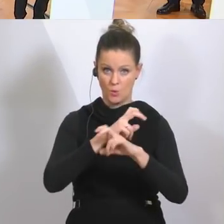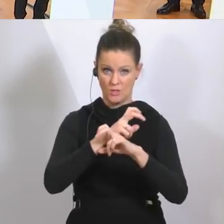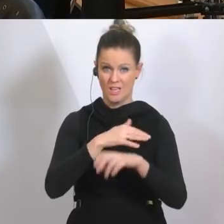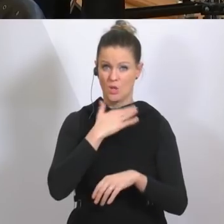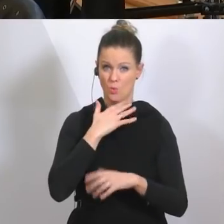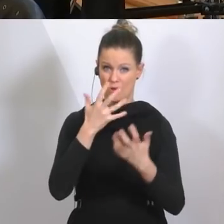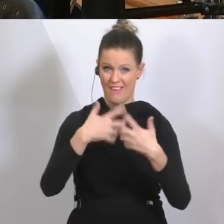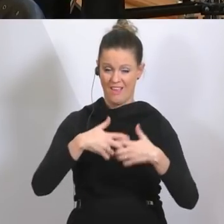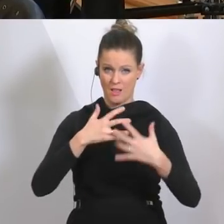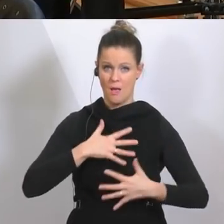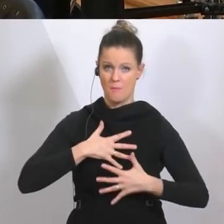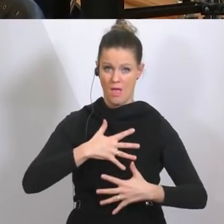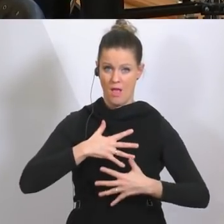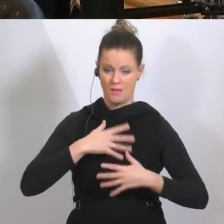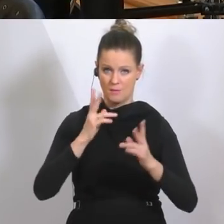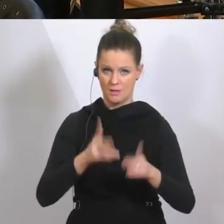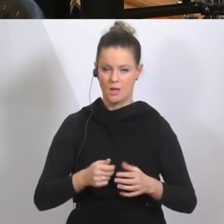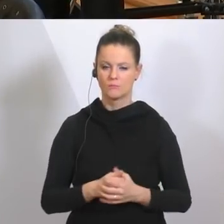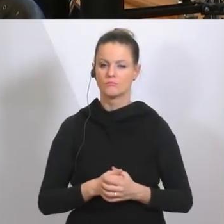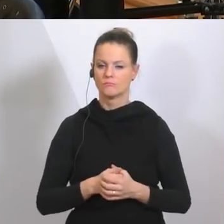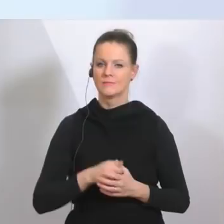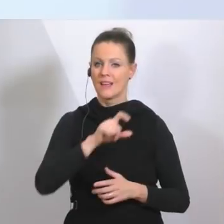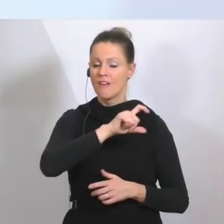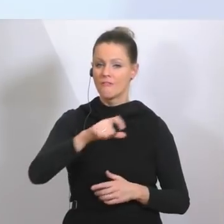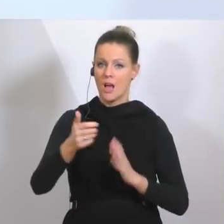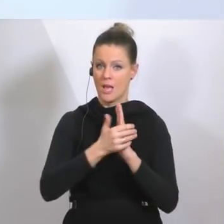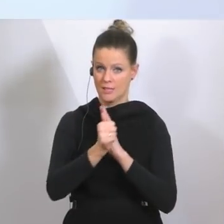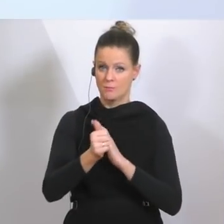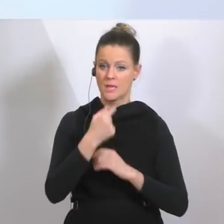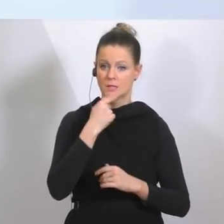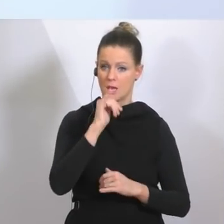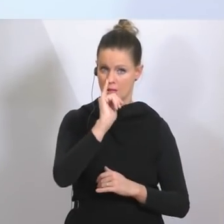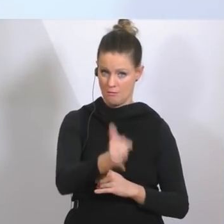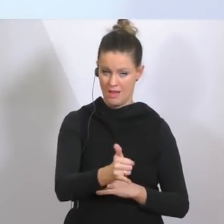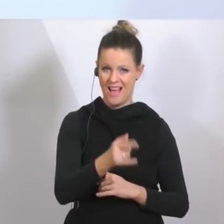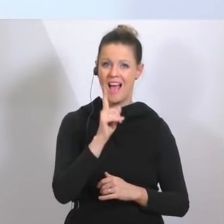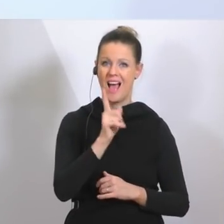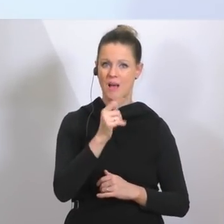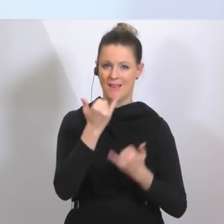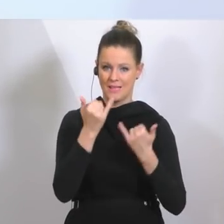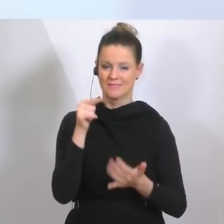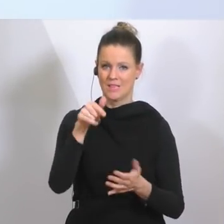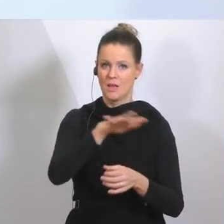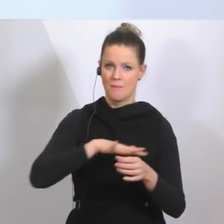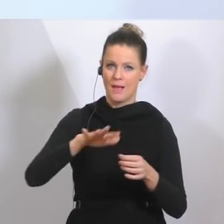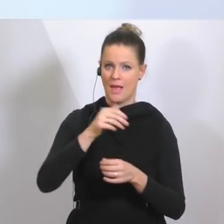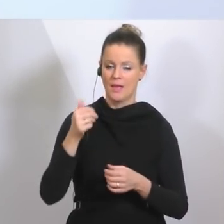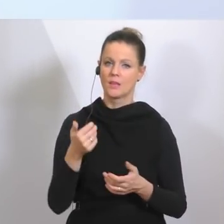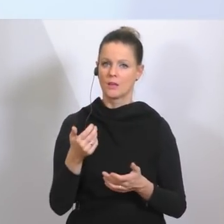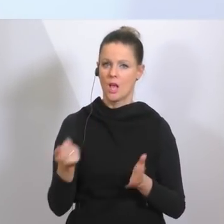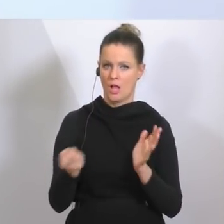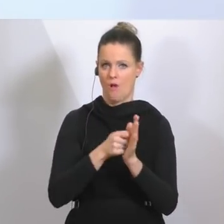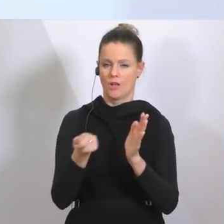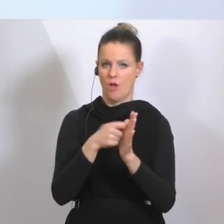Patienten? Nach Auskunft unserer Fachexperten ja, aber wir kaufen weiter laufend zu in diesem Bereich. Wir haben gerade am